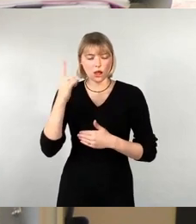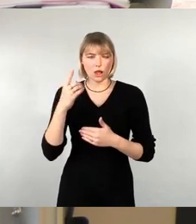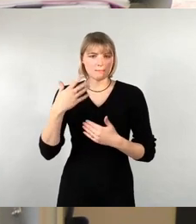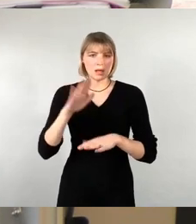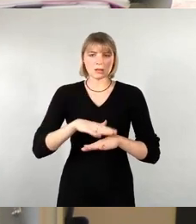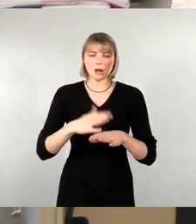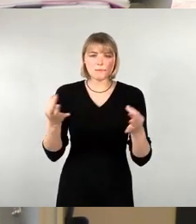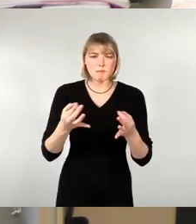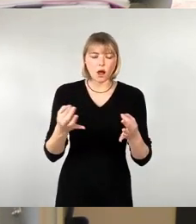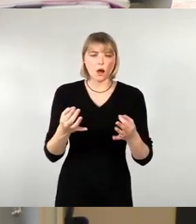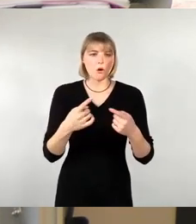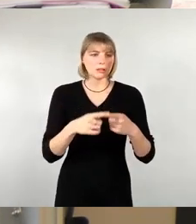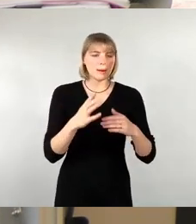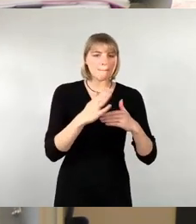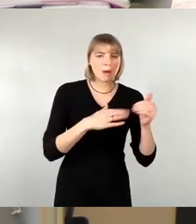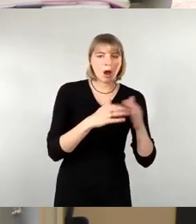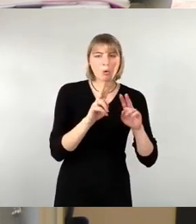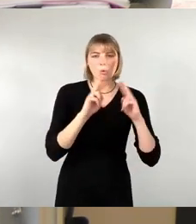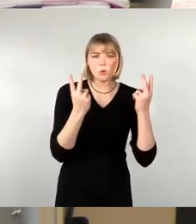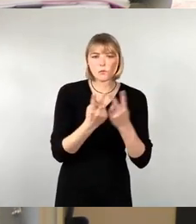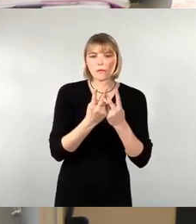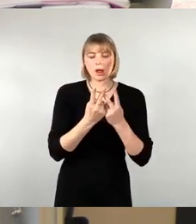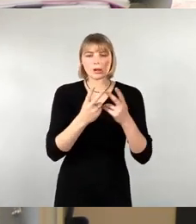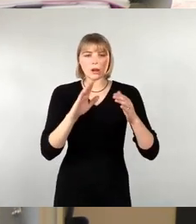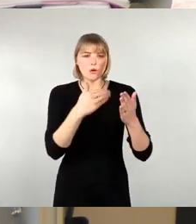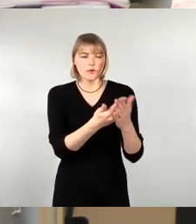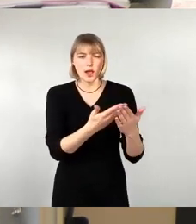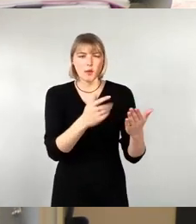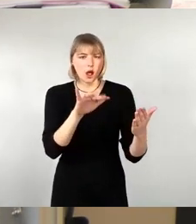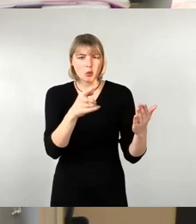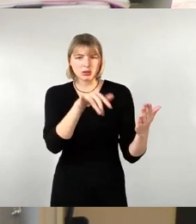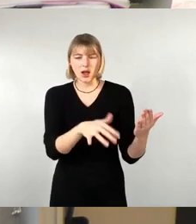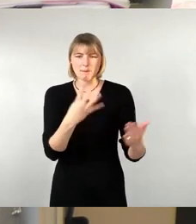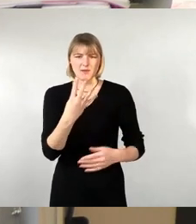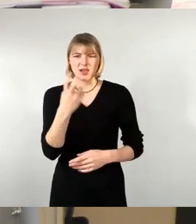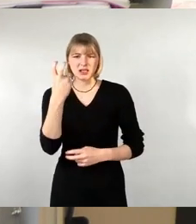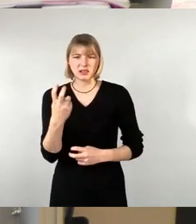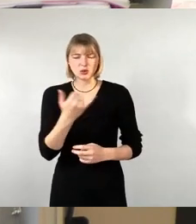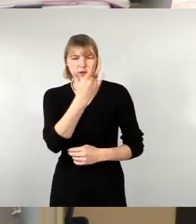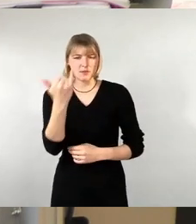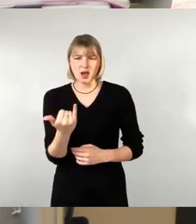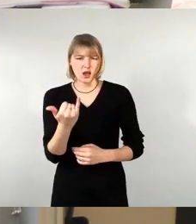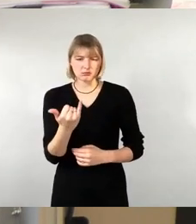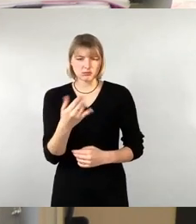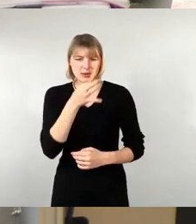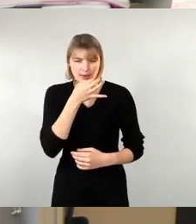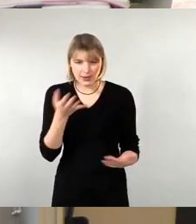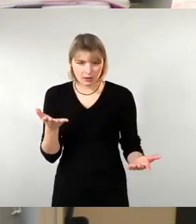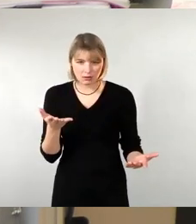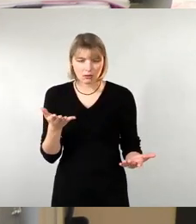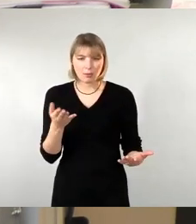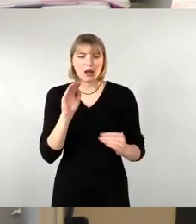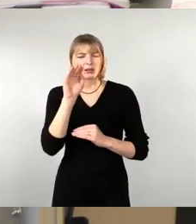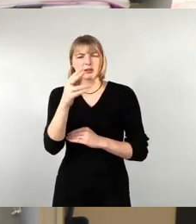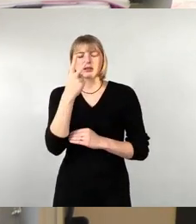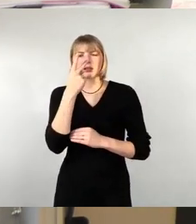und der Sozialausschuss zusammen. Da wird es nichts mit vier Sitzungen im Jahr, auch wenn schon vorausschauend hier von mindestens vier Sitzungen gesprochen